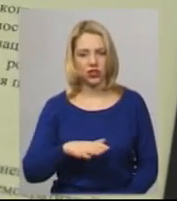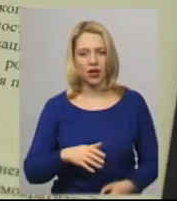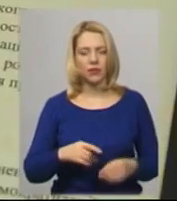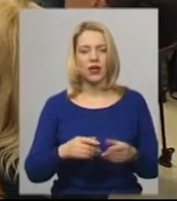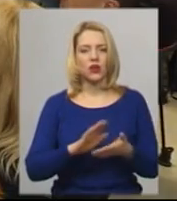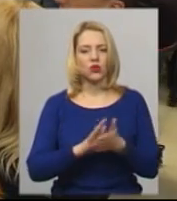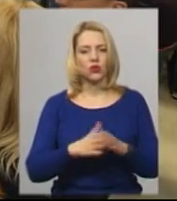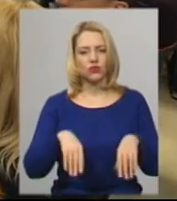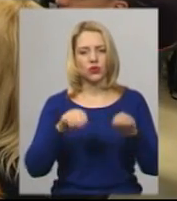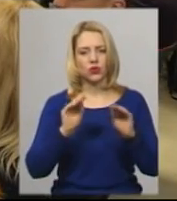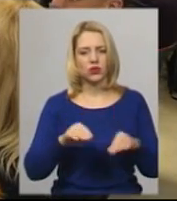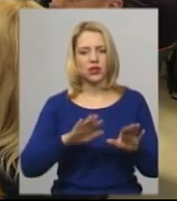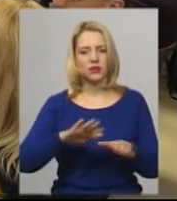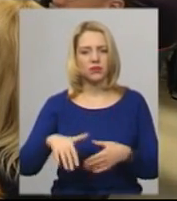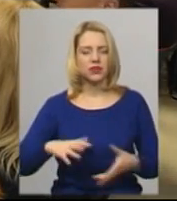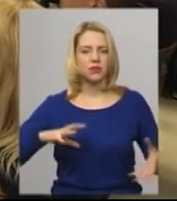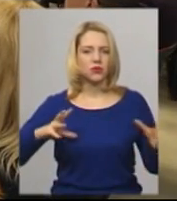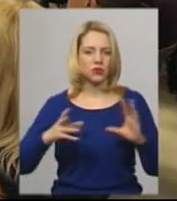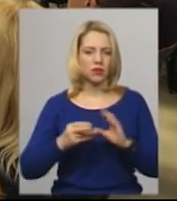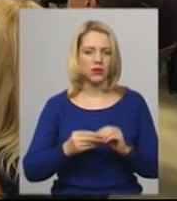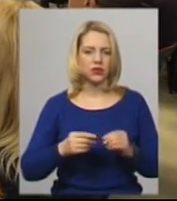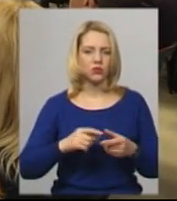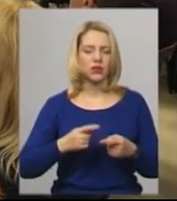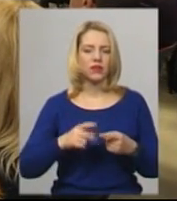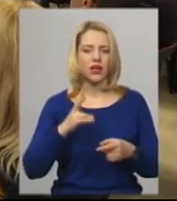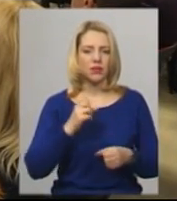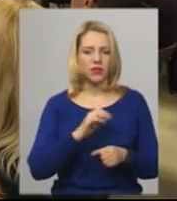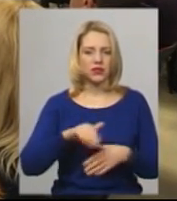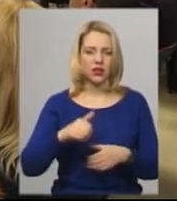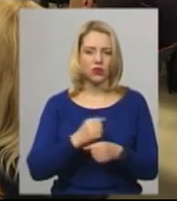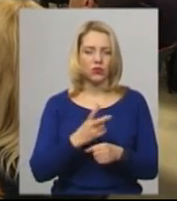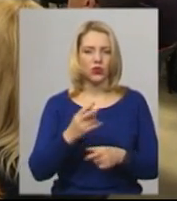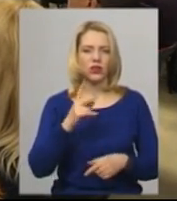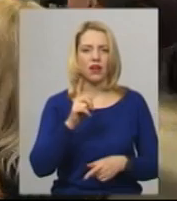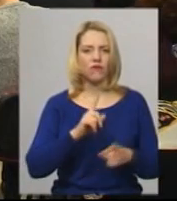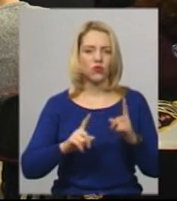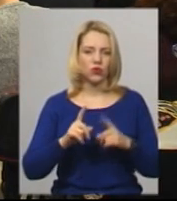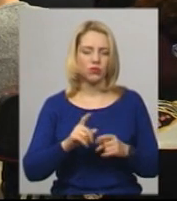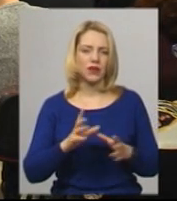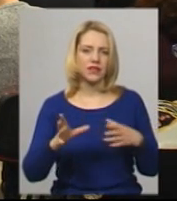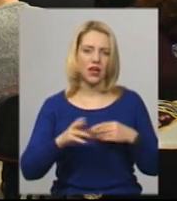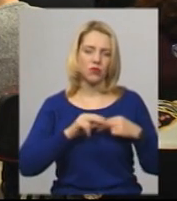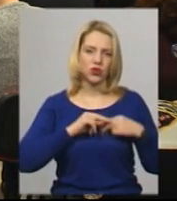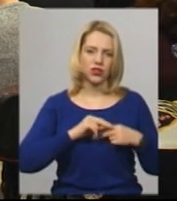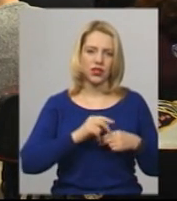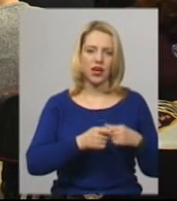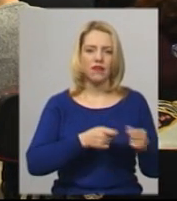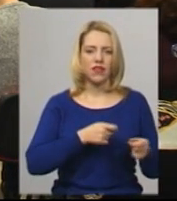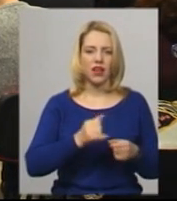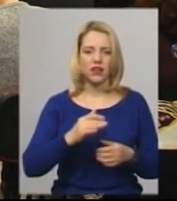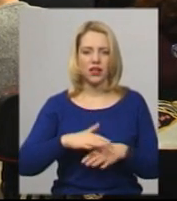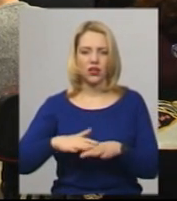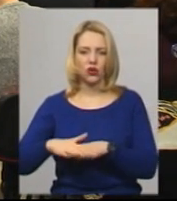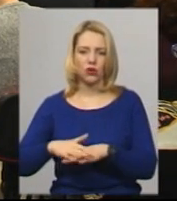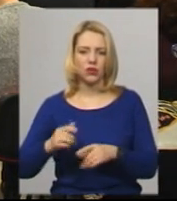певний договір сьогодні після підбиття підсумків роботи на форумі «Взаємодія влади і громадськості». Його організувала громадська